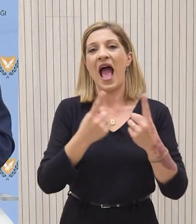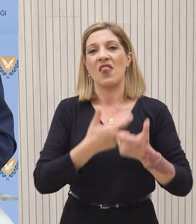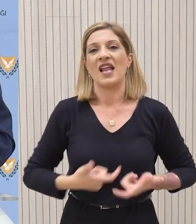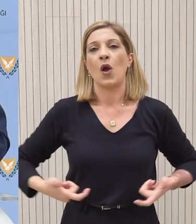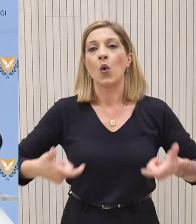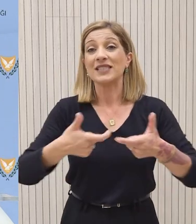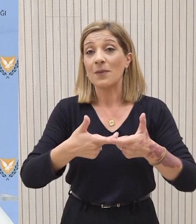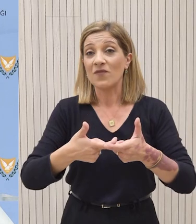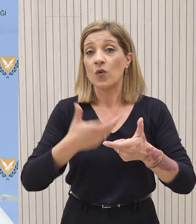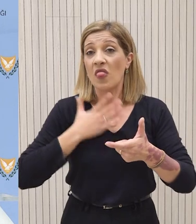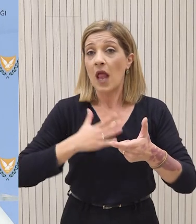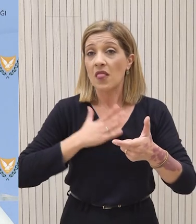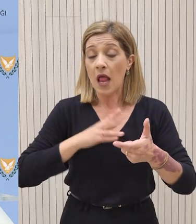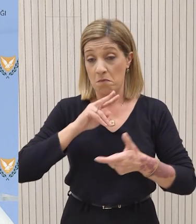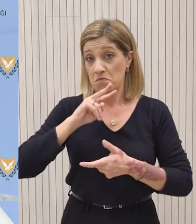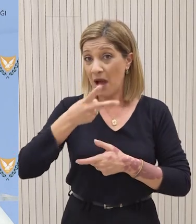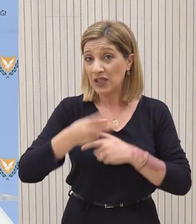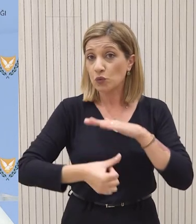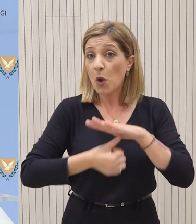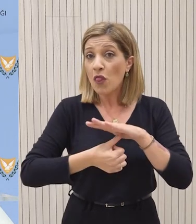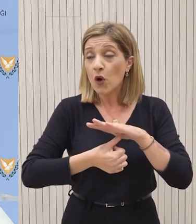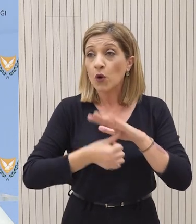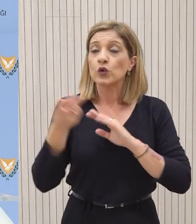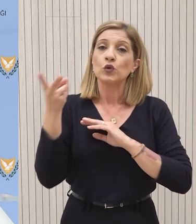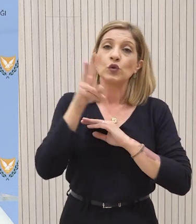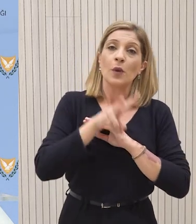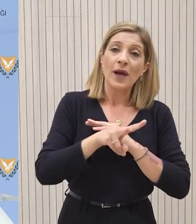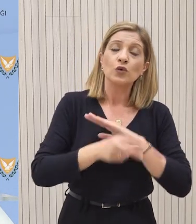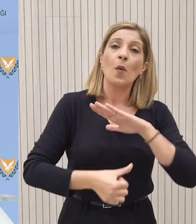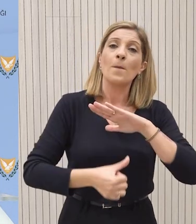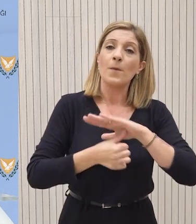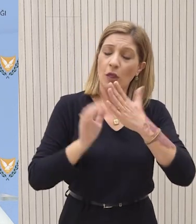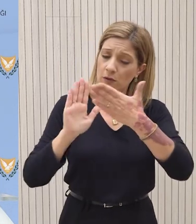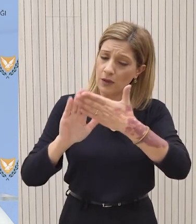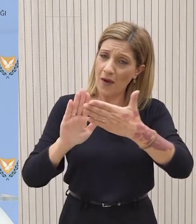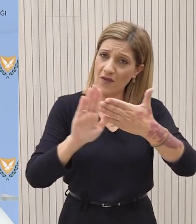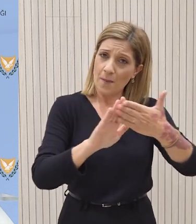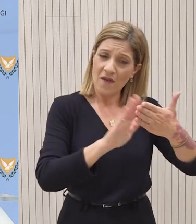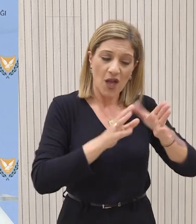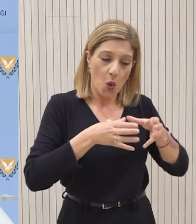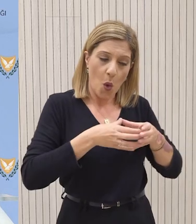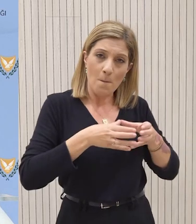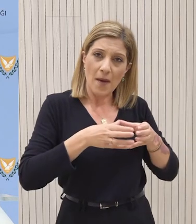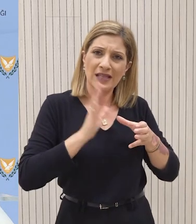Πρόεδρος της Δημοκρατίας βρίσκεται σε επαφή με τις πολιτικές δυνάμεις καθημερινά.